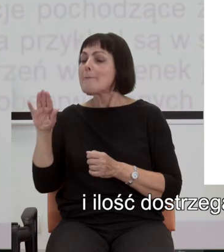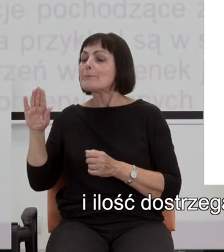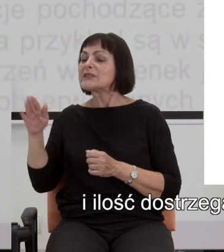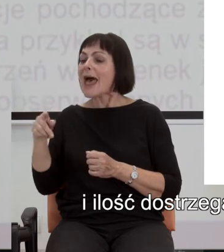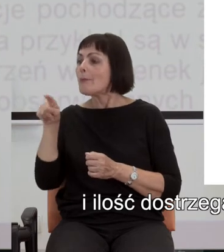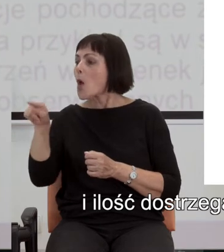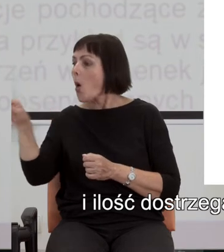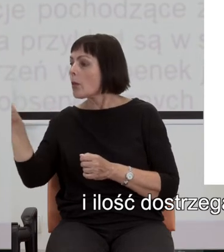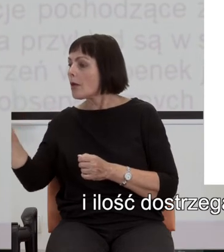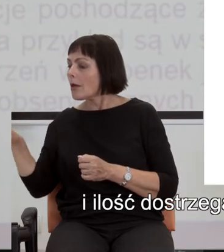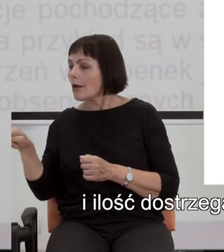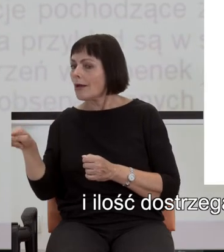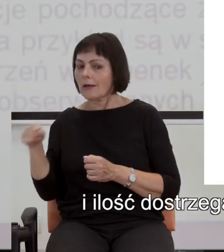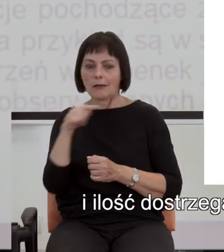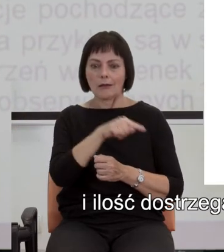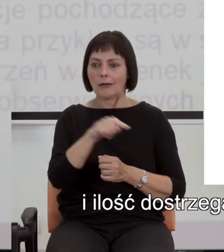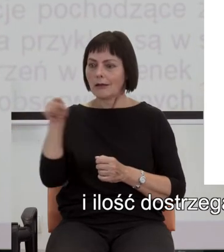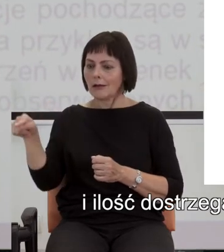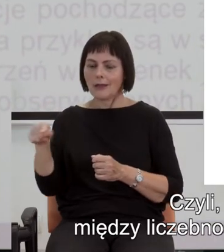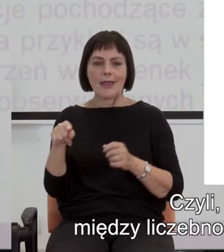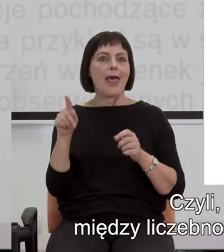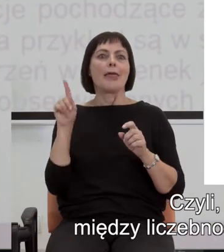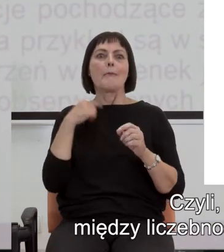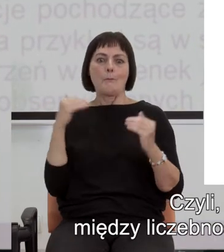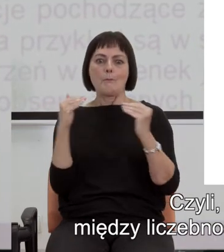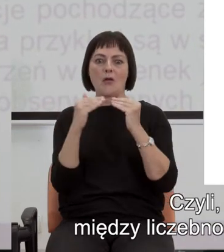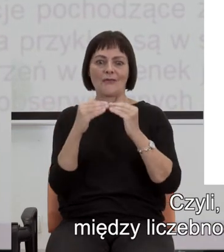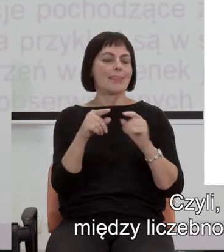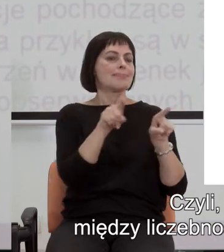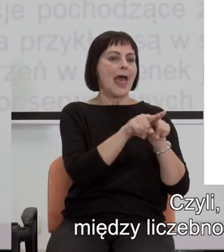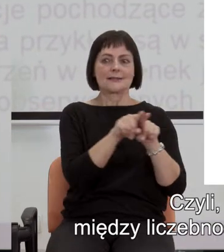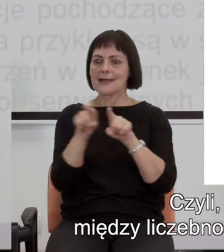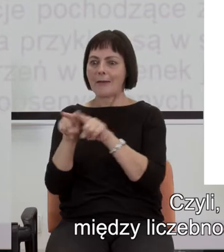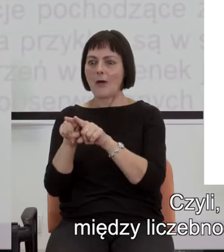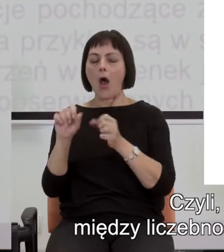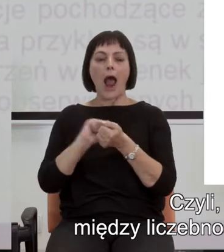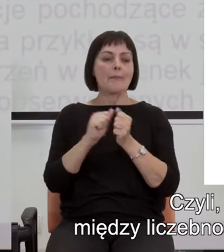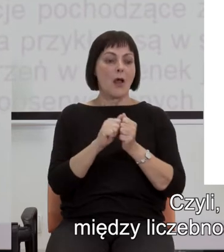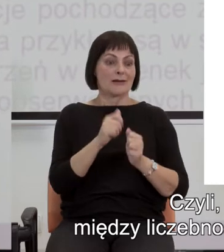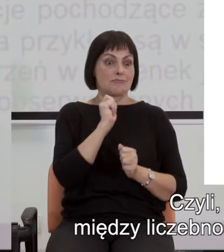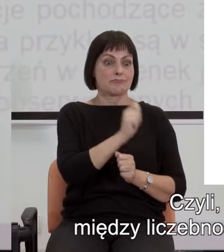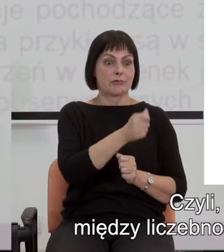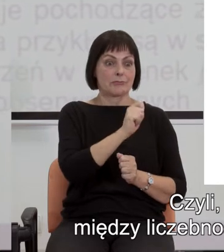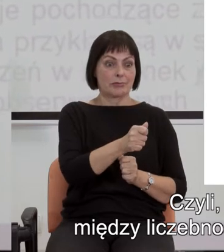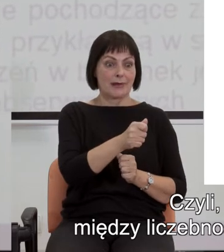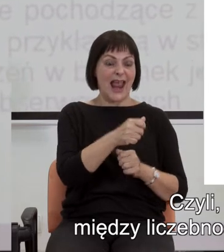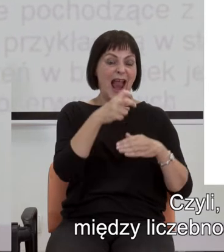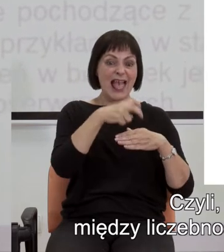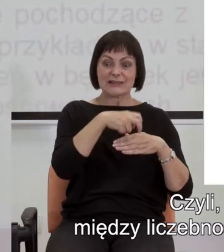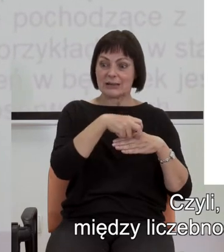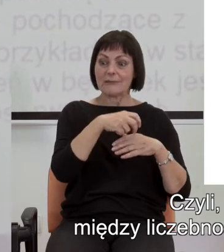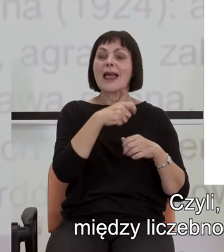bodźców może być tym samym. Czyli mówiąc krótko, zauważają wymienność między liczebnościami